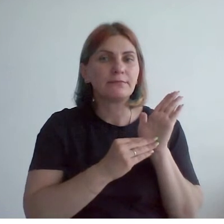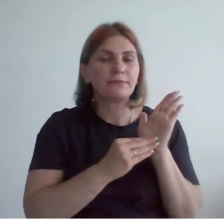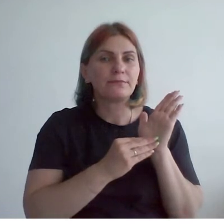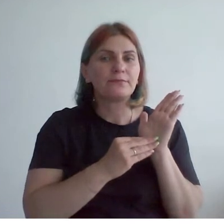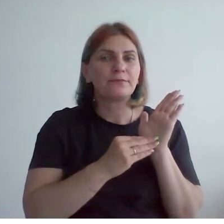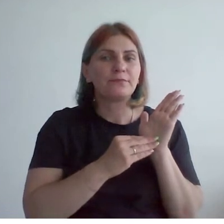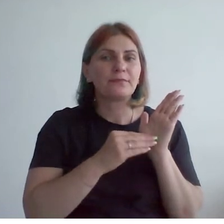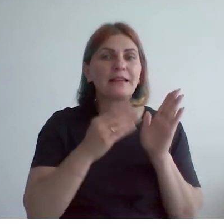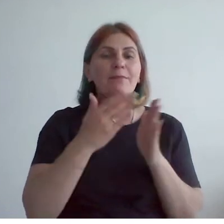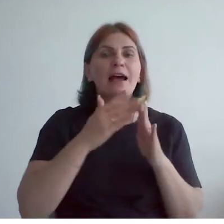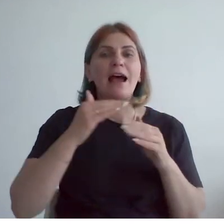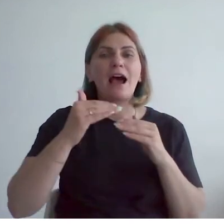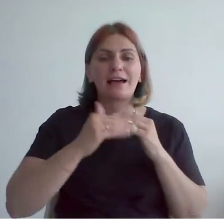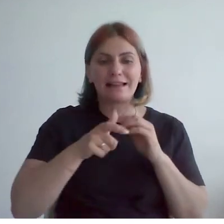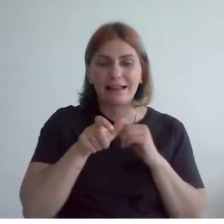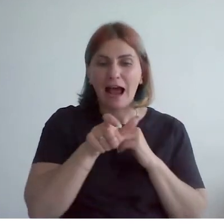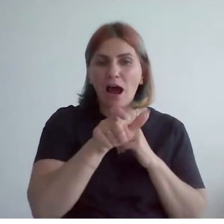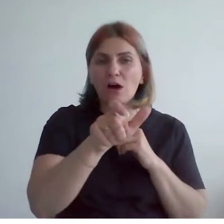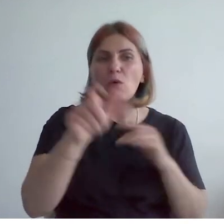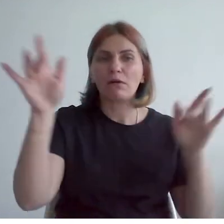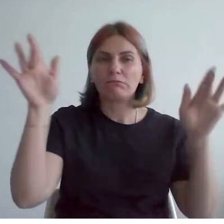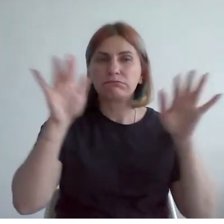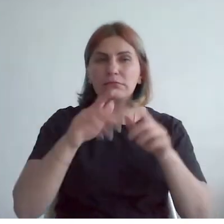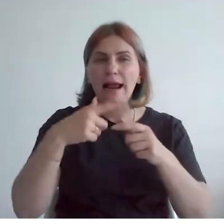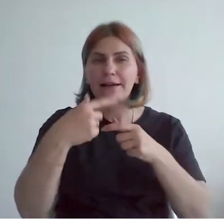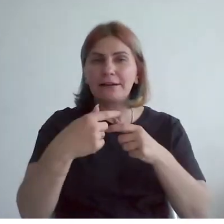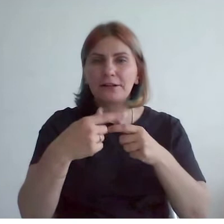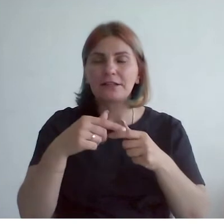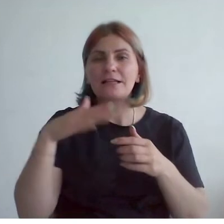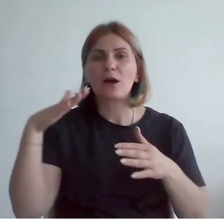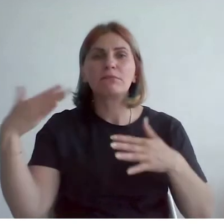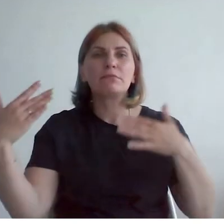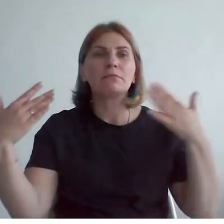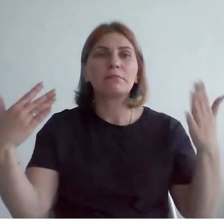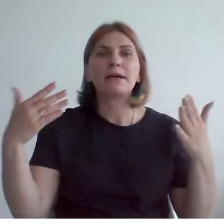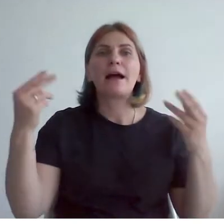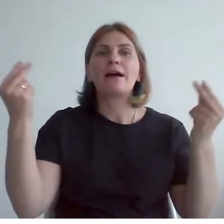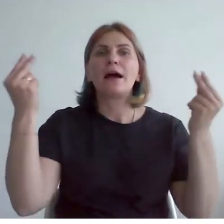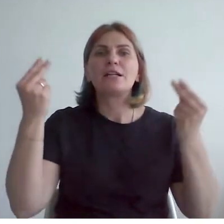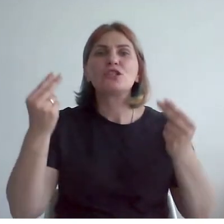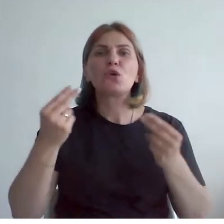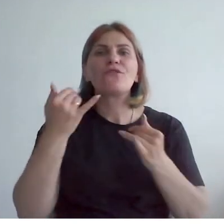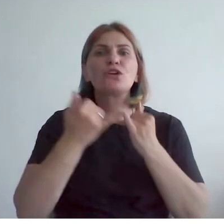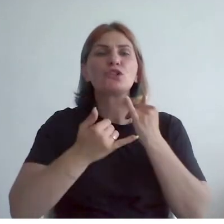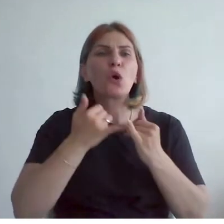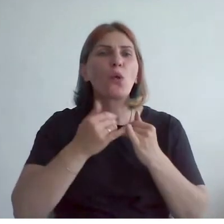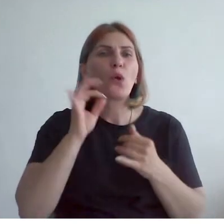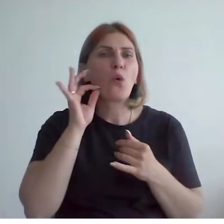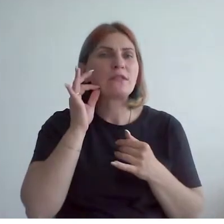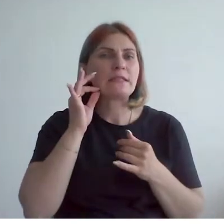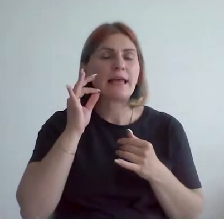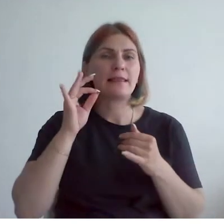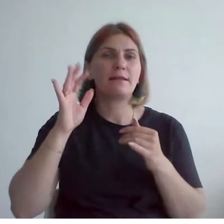опавшими листьями, по обе стороны обрамленную желтыми деревьями осенними, на которой